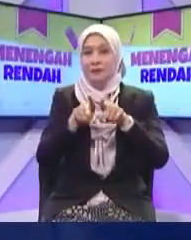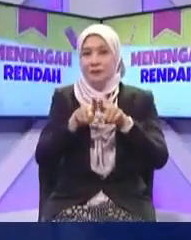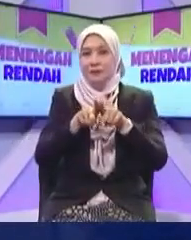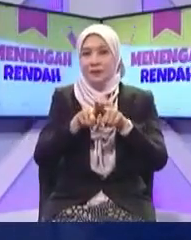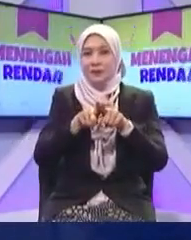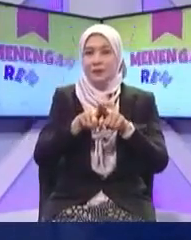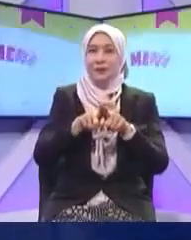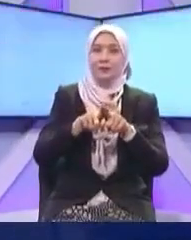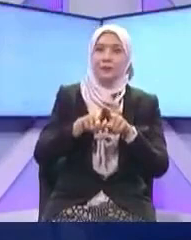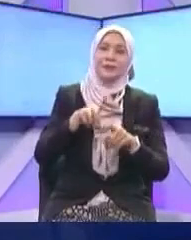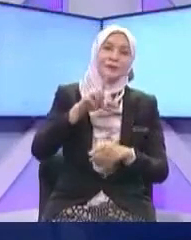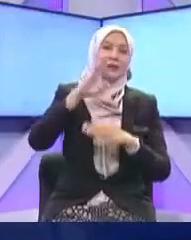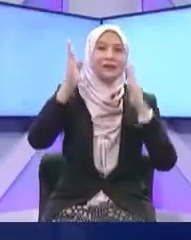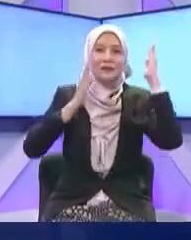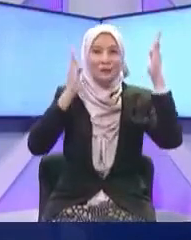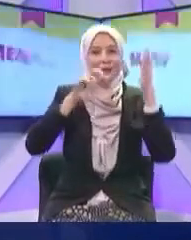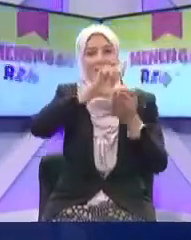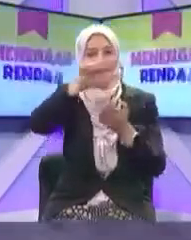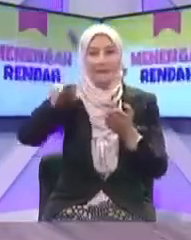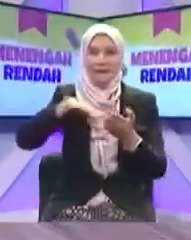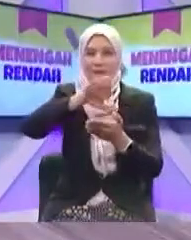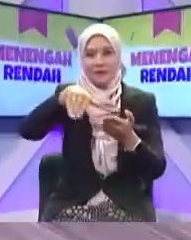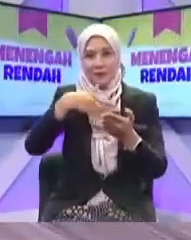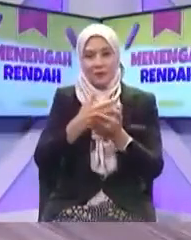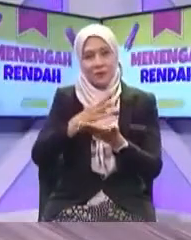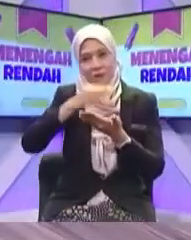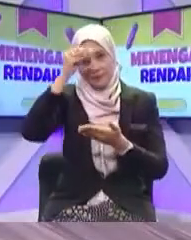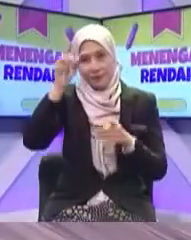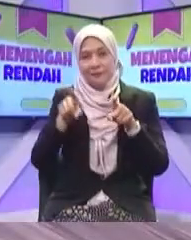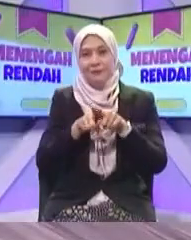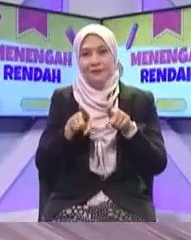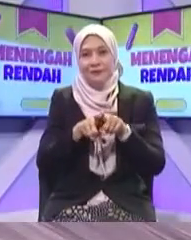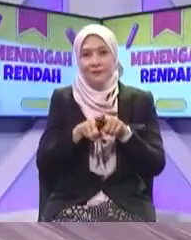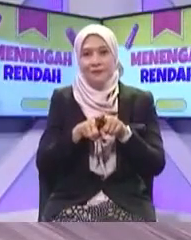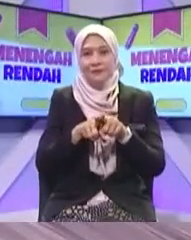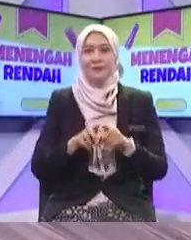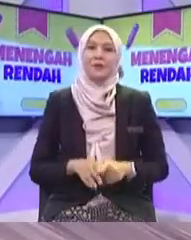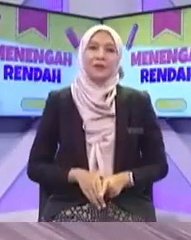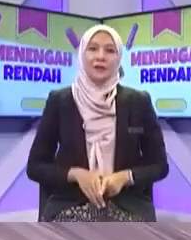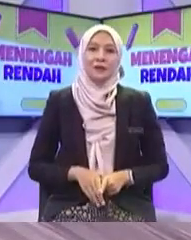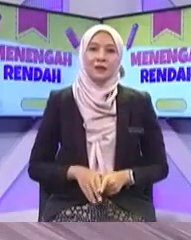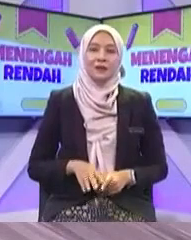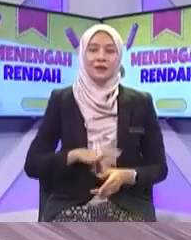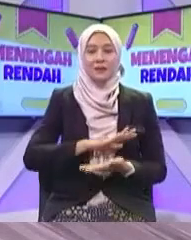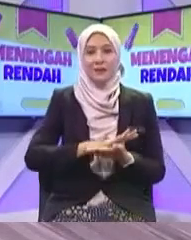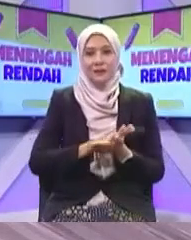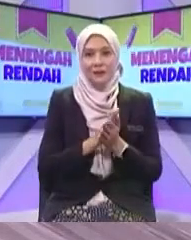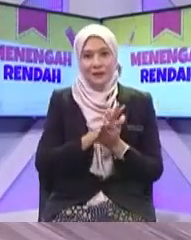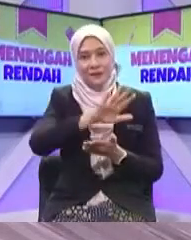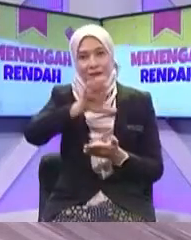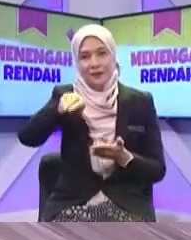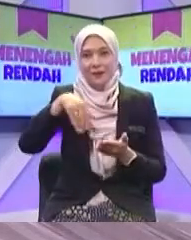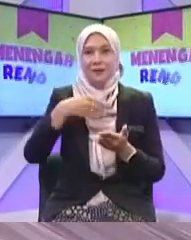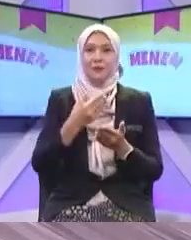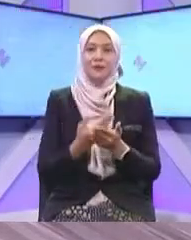Pembelajaran yang Menyeronokkan Betul Itu yang saya nak Itu yang kita Kita mahukan Dan semua murid-murid di seluruh negara Dapat manfaat dia Dengan adanya